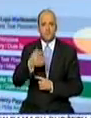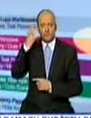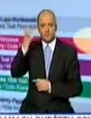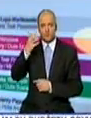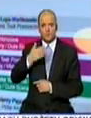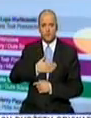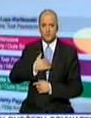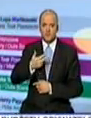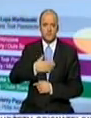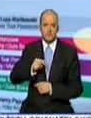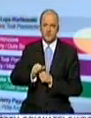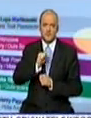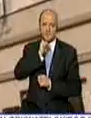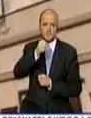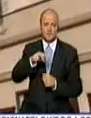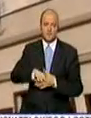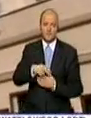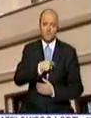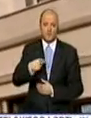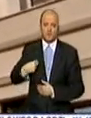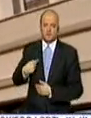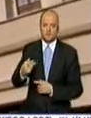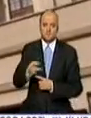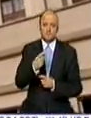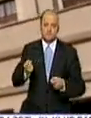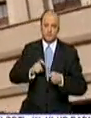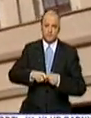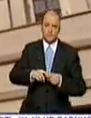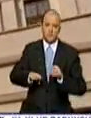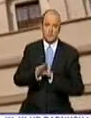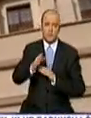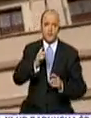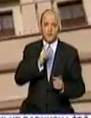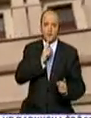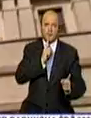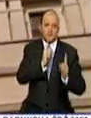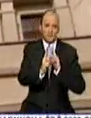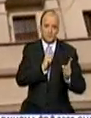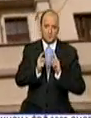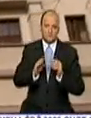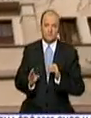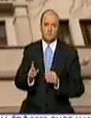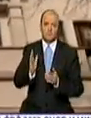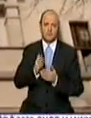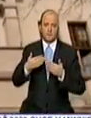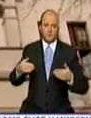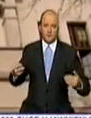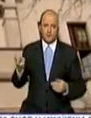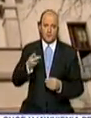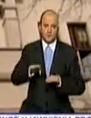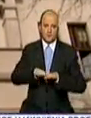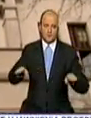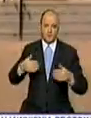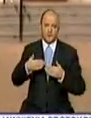najstarsze festiwale teatralne w Polsce. Festiwalowi towarzyszyć będą panele dyskusyjne. Spektakle prezentowane będą na obydwu